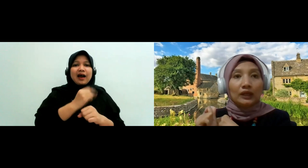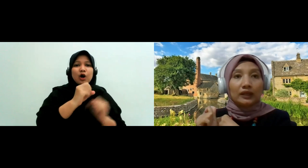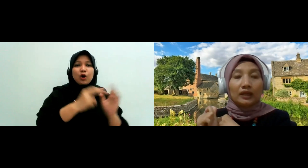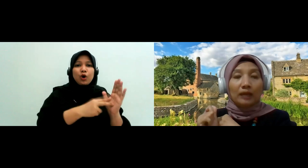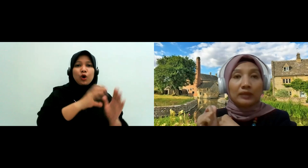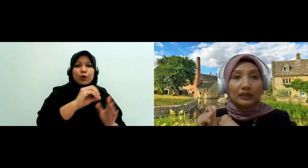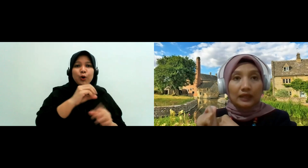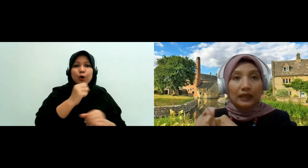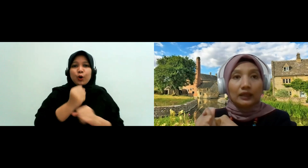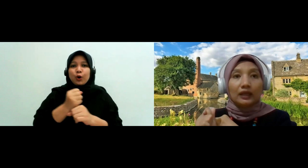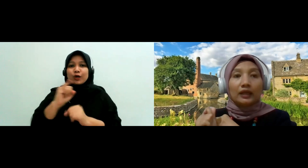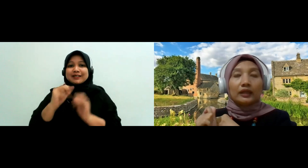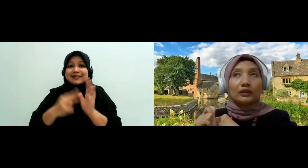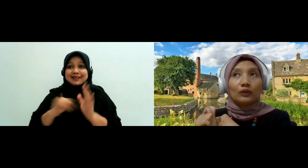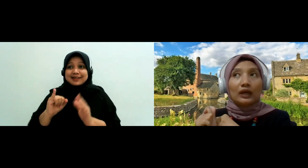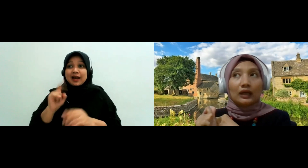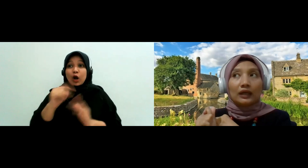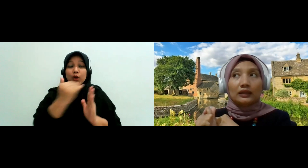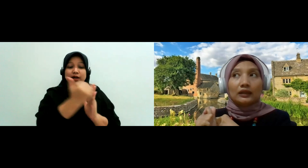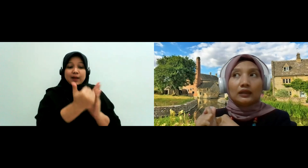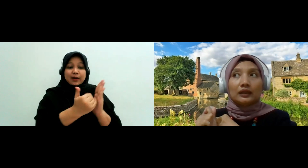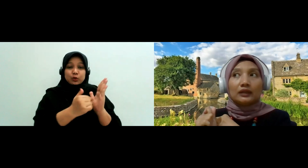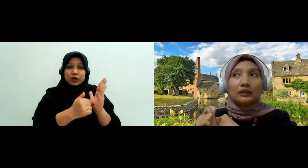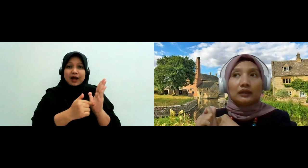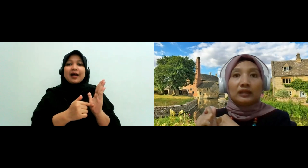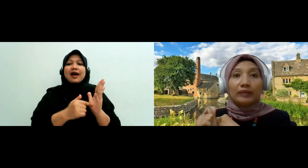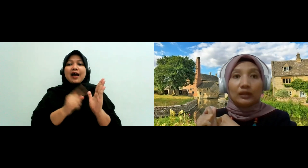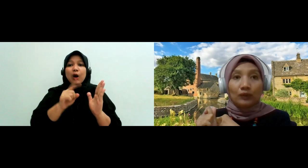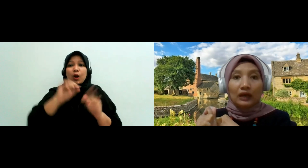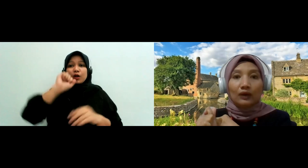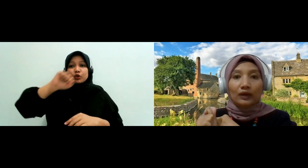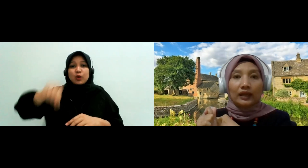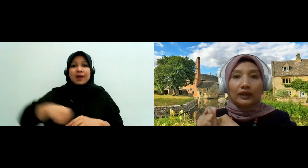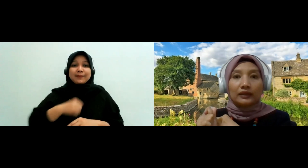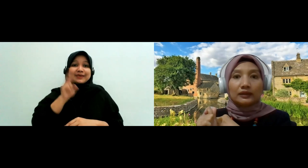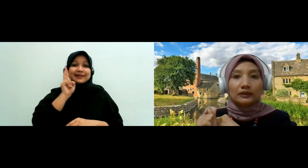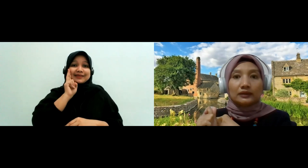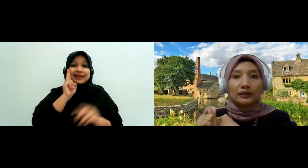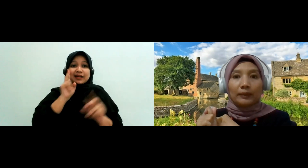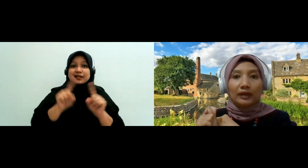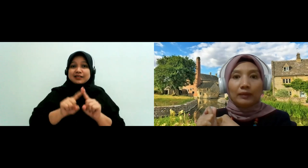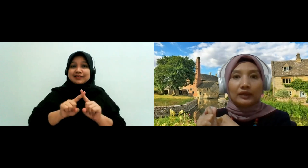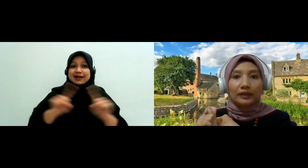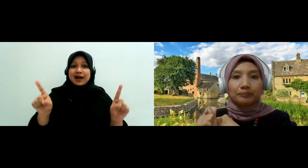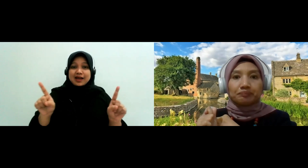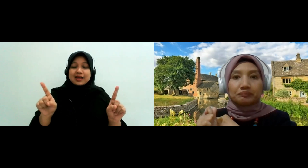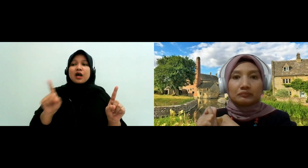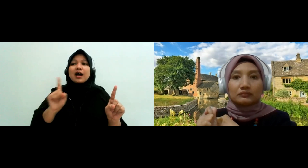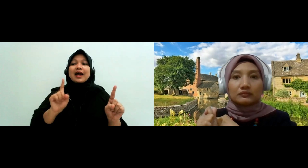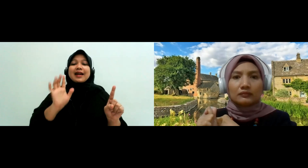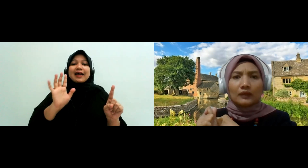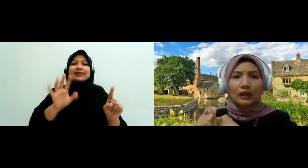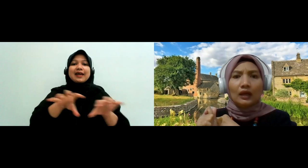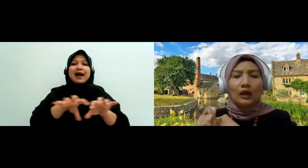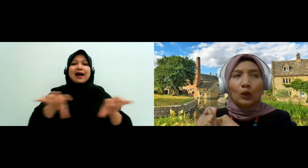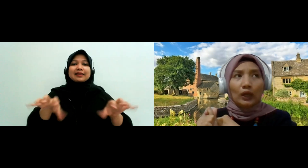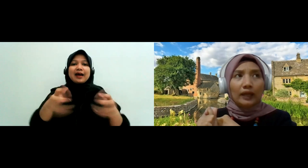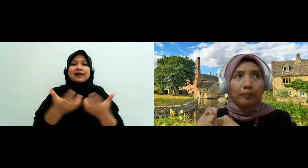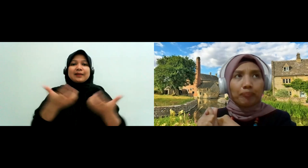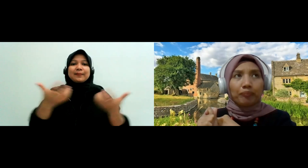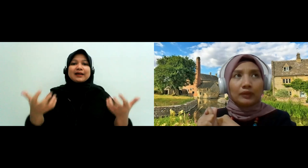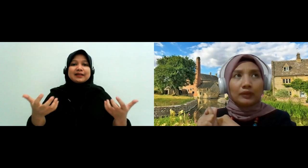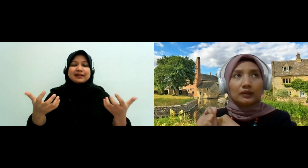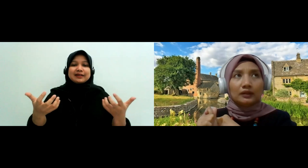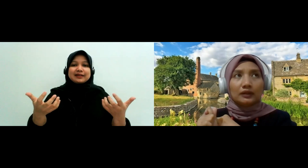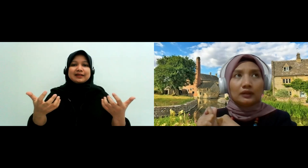ketika bercerai itu akan dibagi dua oleh apa namanya oleh